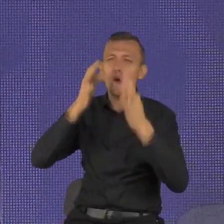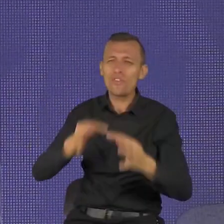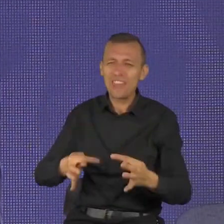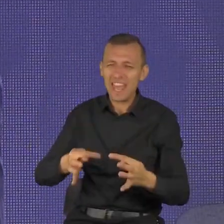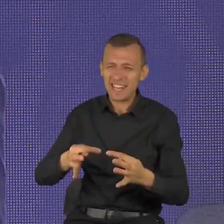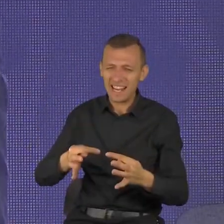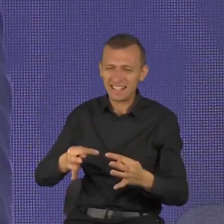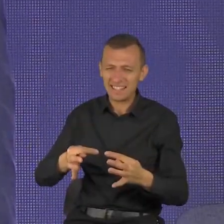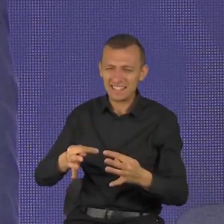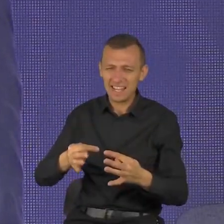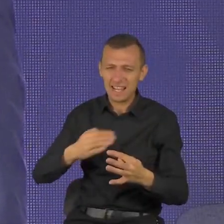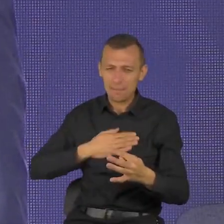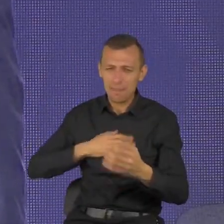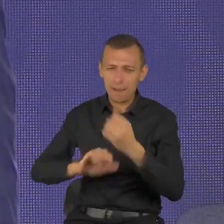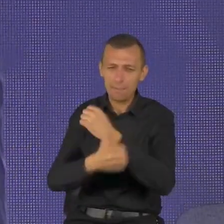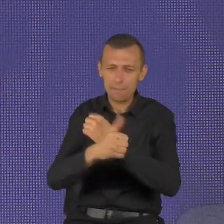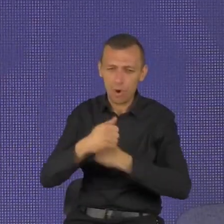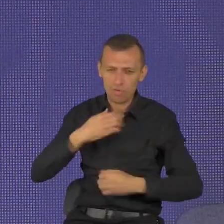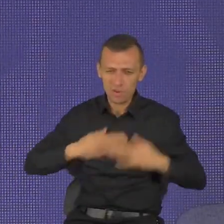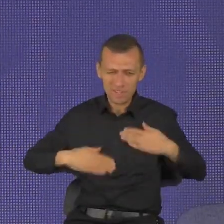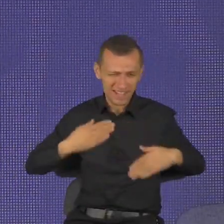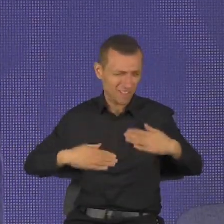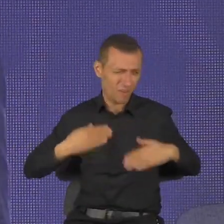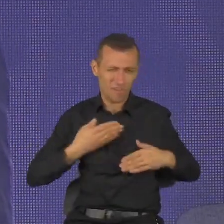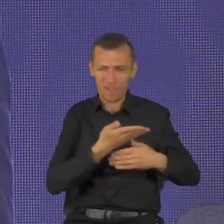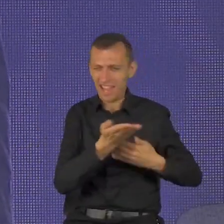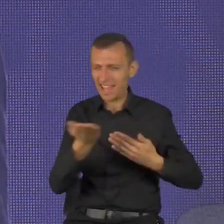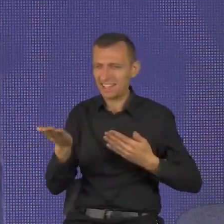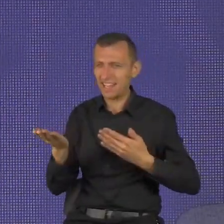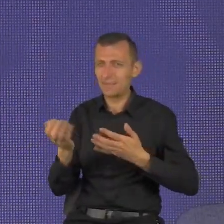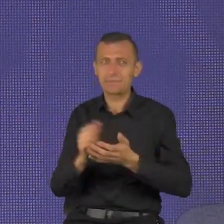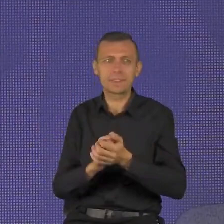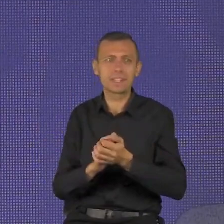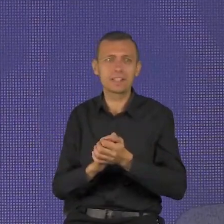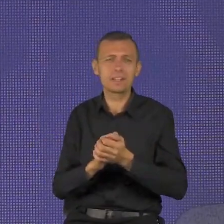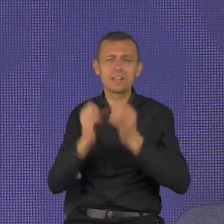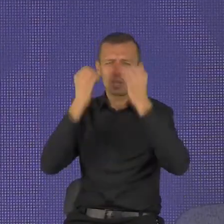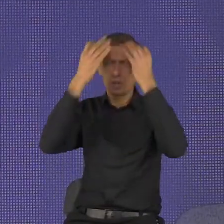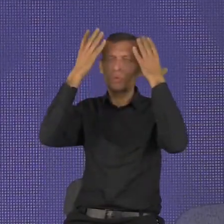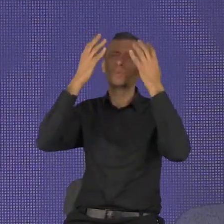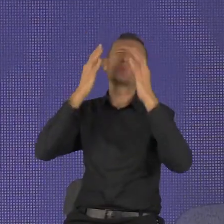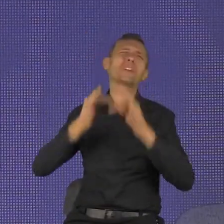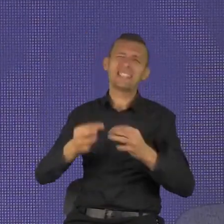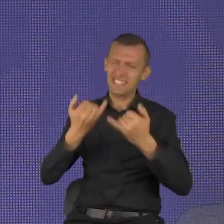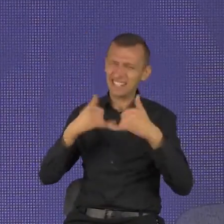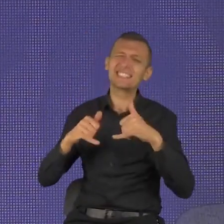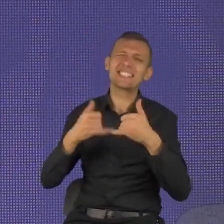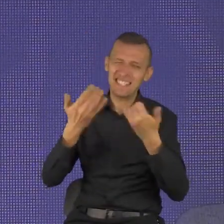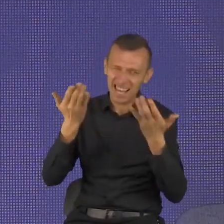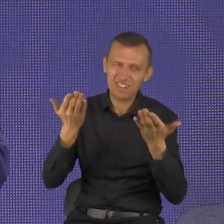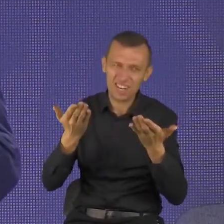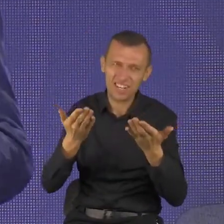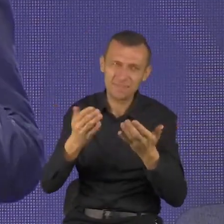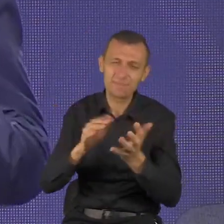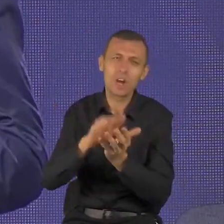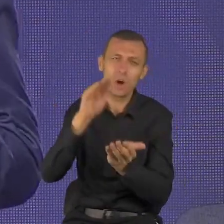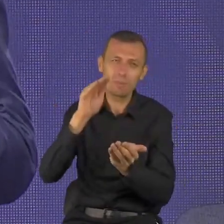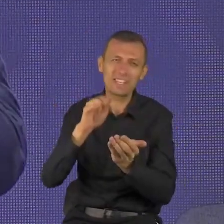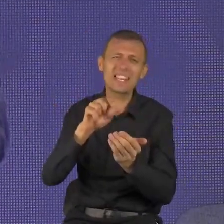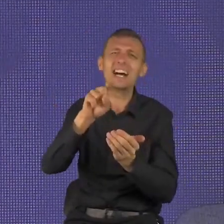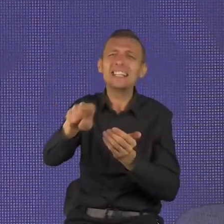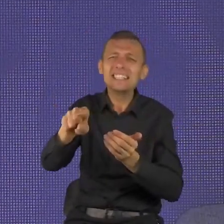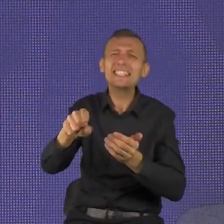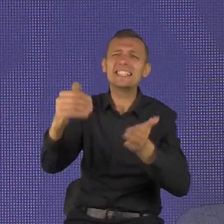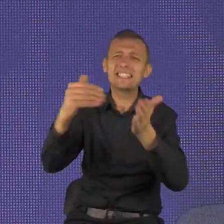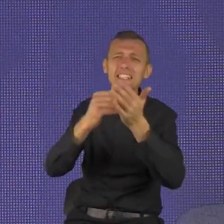Wykonaj pierwszy krok. Sprzeciw się obecnej kulturze i bądź człowiekiem zadowolonym, a następnie niech to